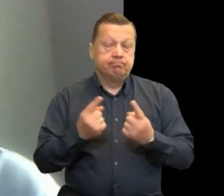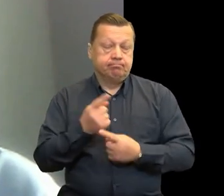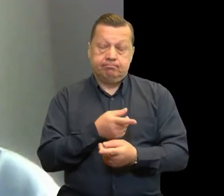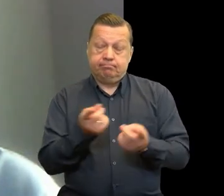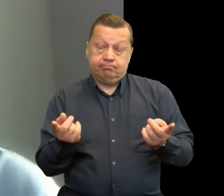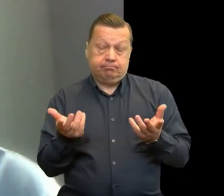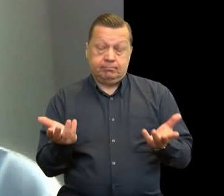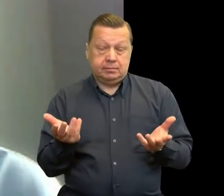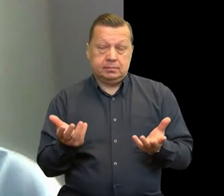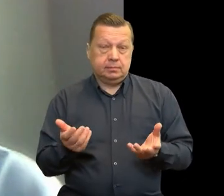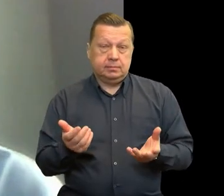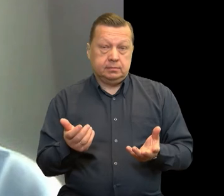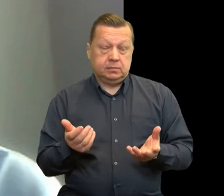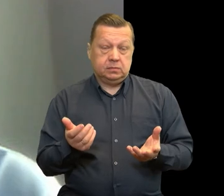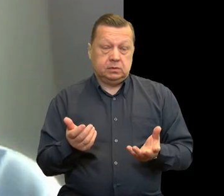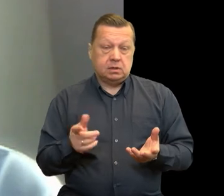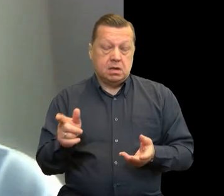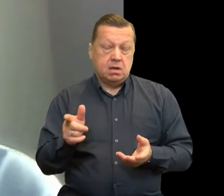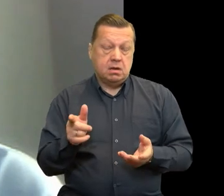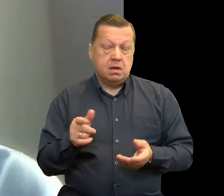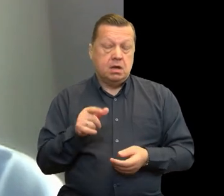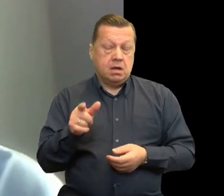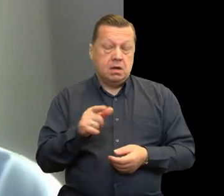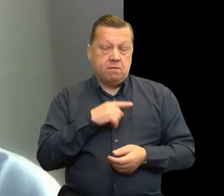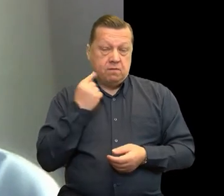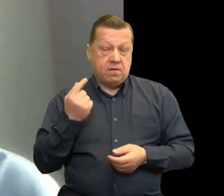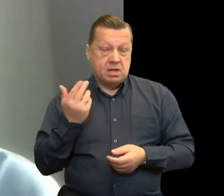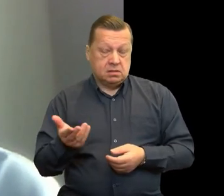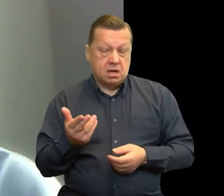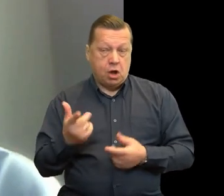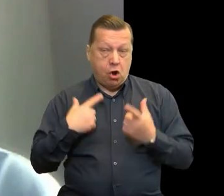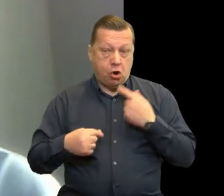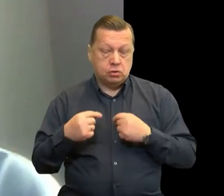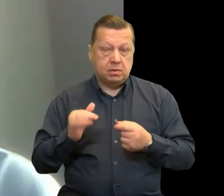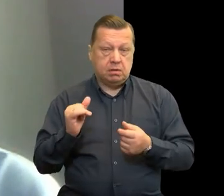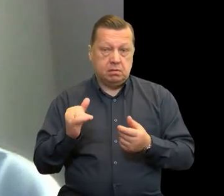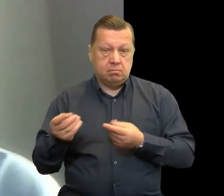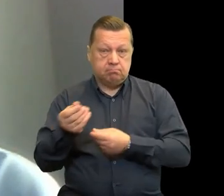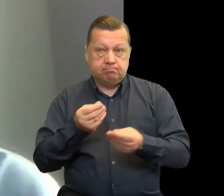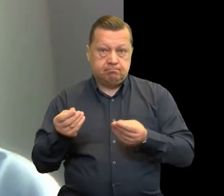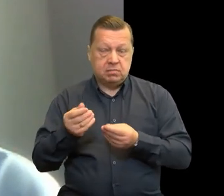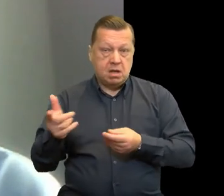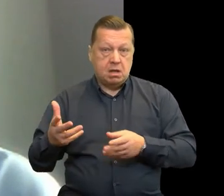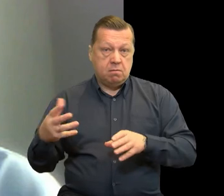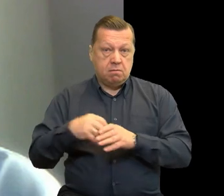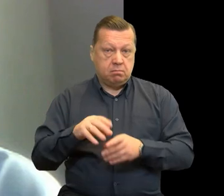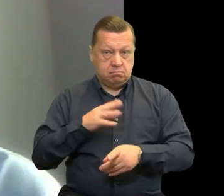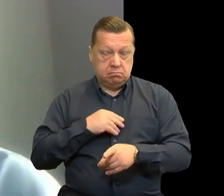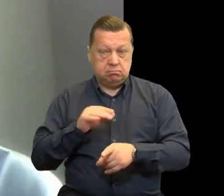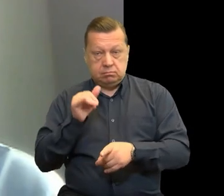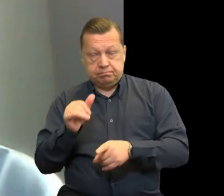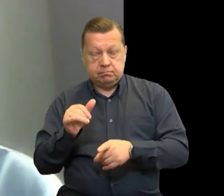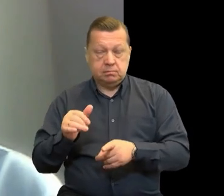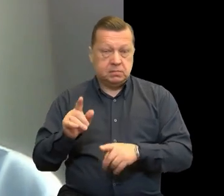czy mamy wystarczające zasoby zarówno finansowe, jak i osobowe, żeby wziąć udział w większe liczbie